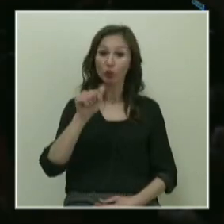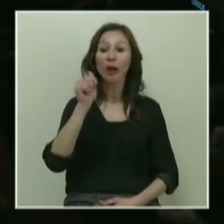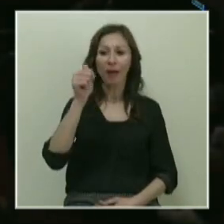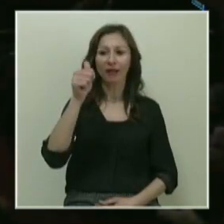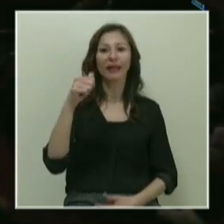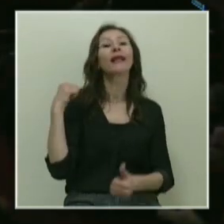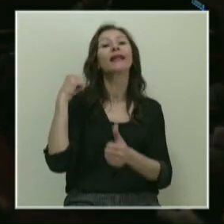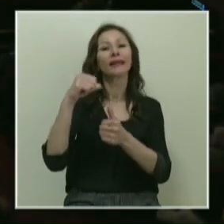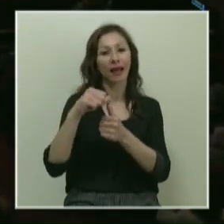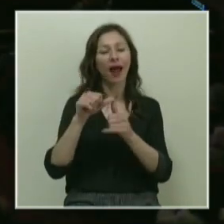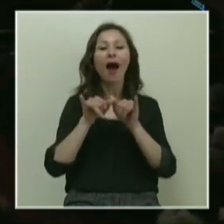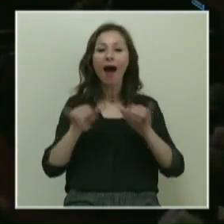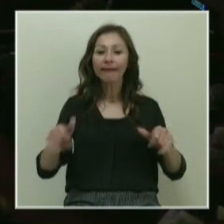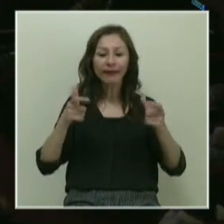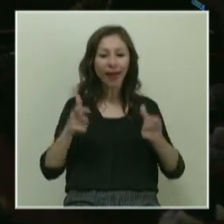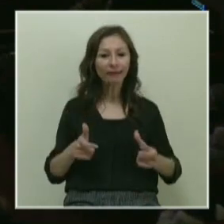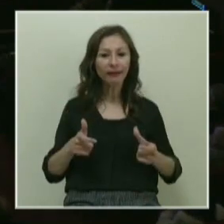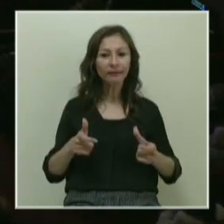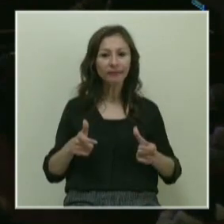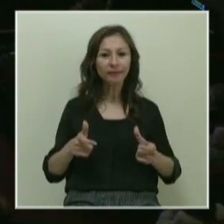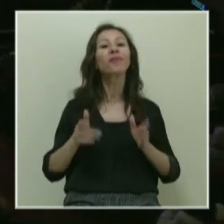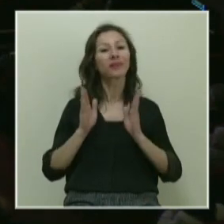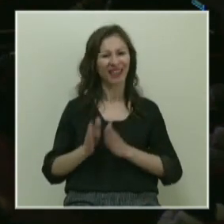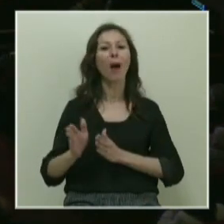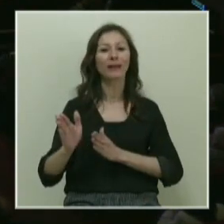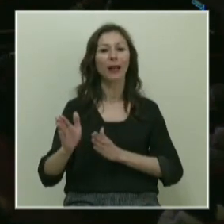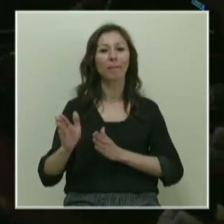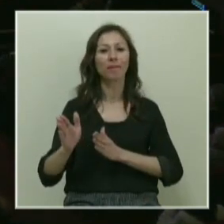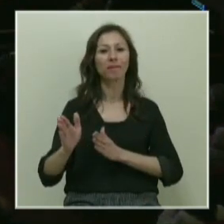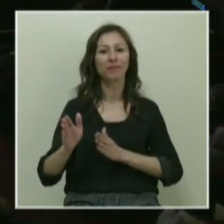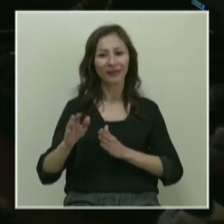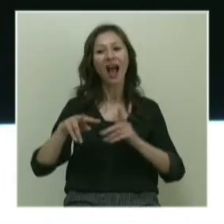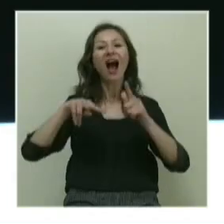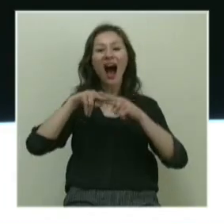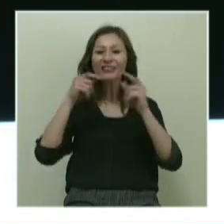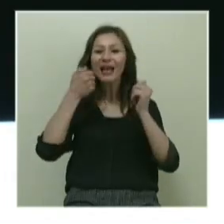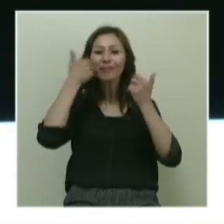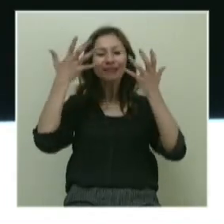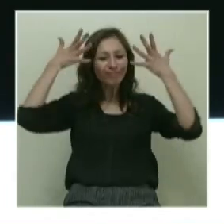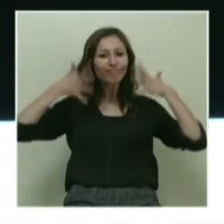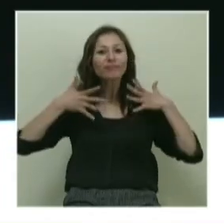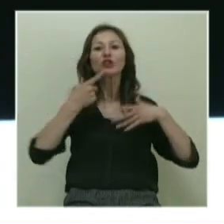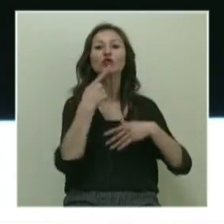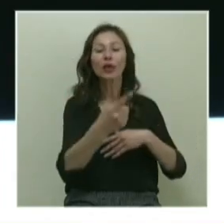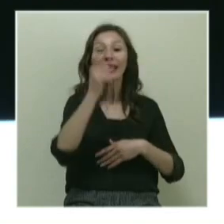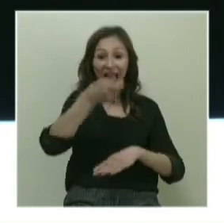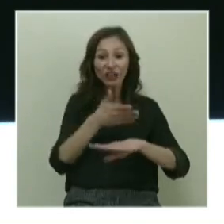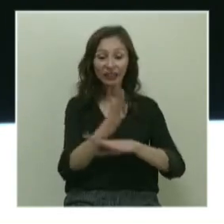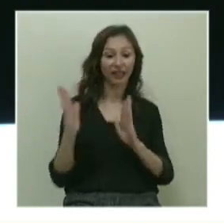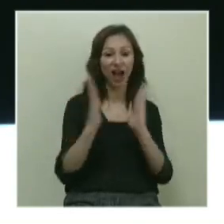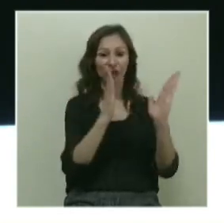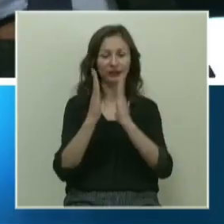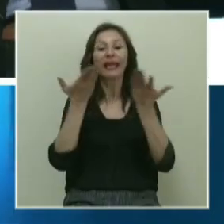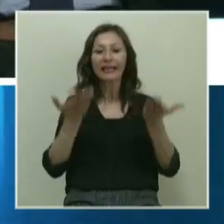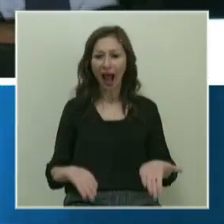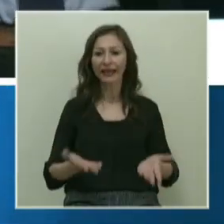tekrar aynı yerden devam edelim. Einstein diyor ki, gerçeklikle karşılaştırıldığında,